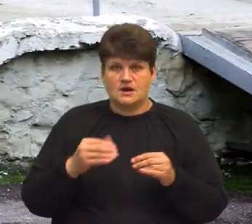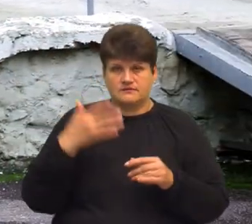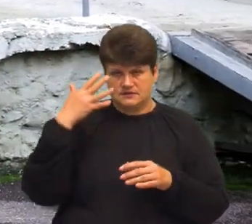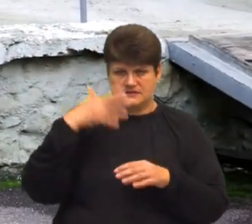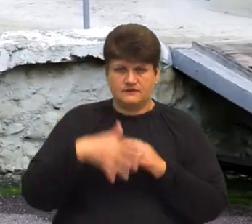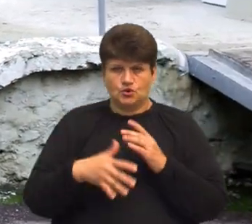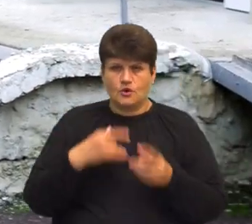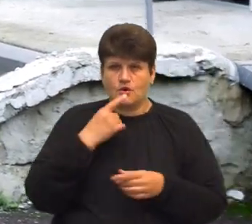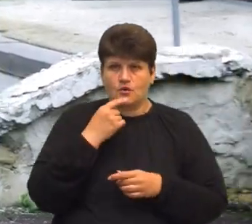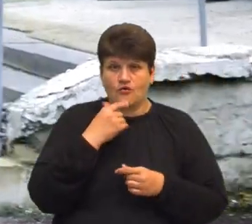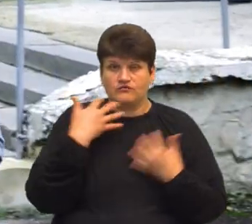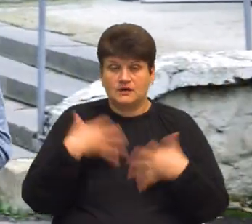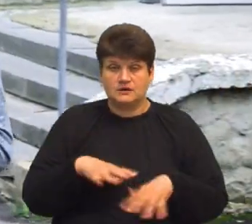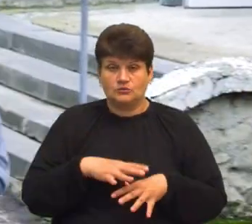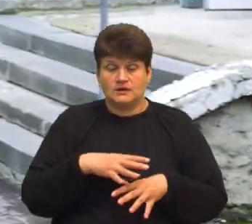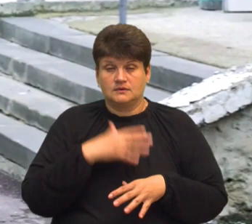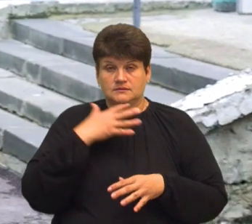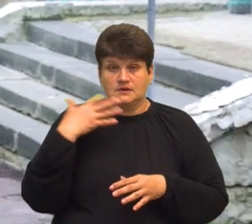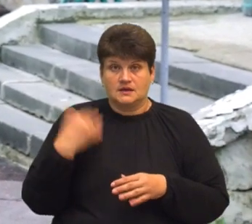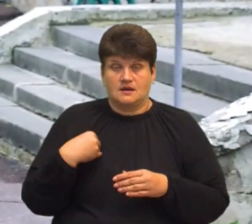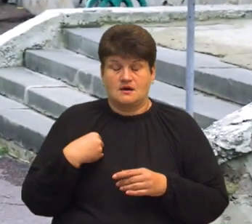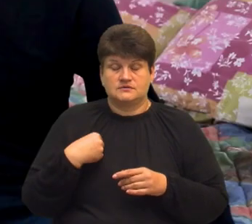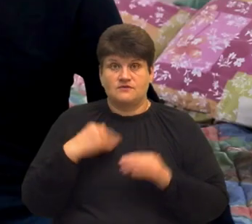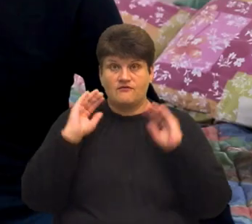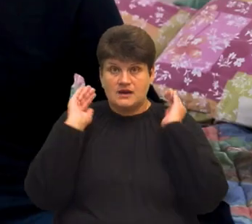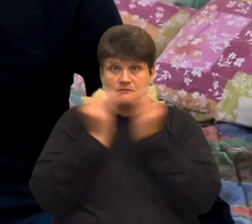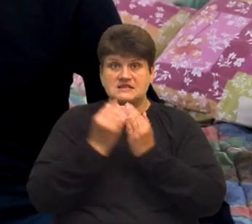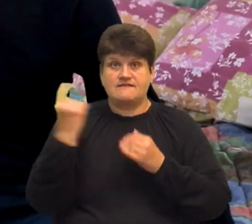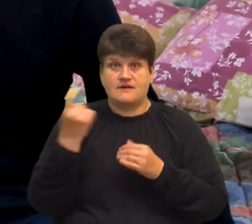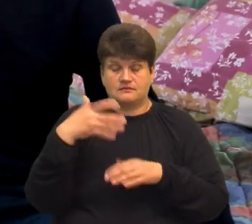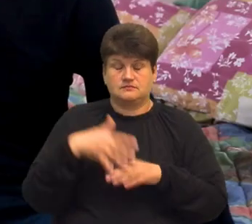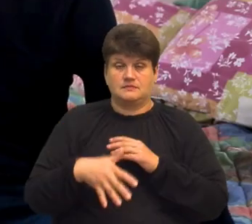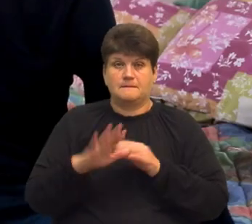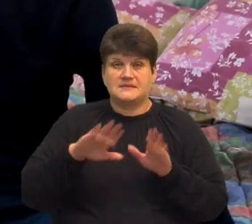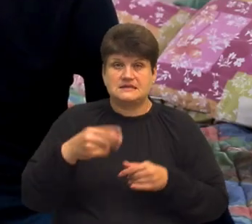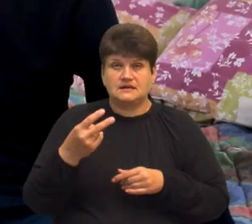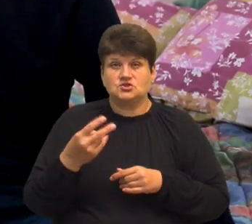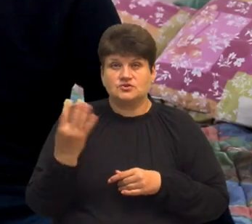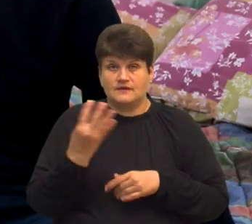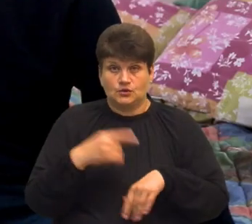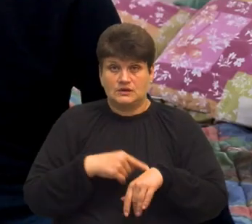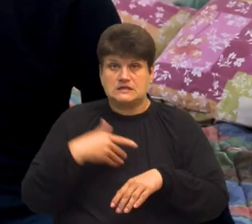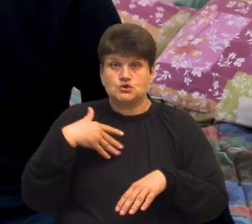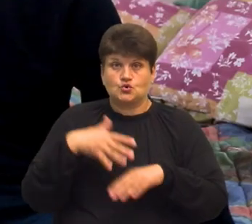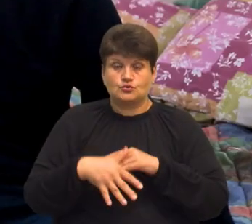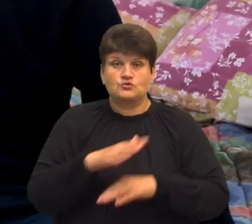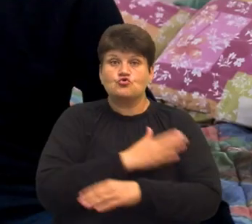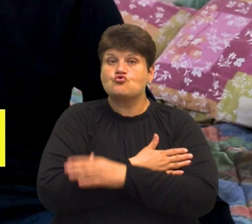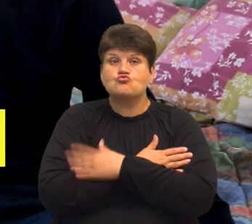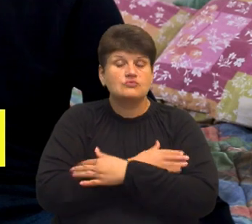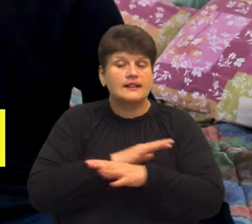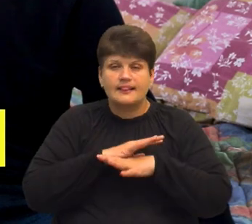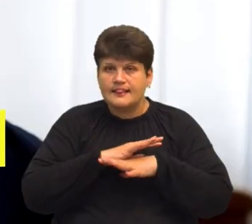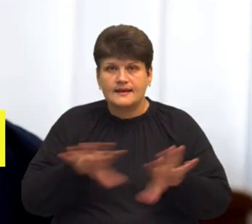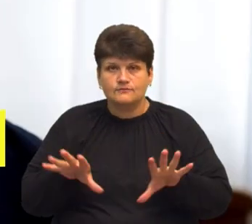Я прийшов вже далі до тями в Харкові реанімації. Після 4-ї години я зрозумію, що в мене рук не буде через те, що